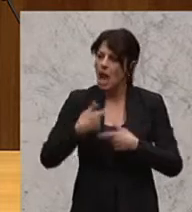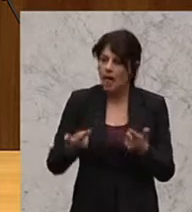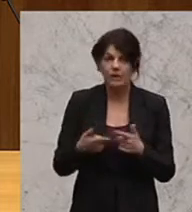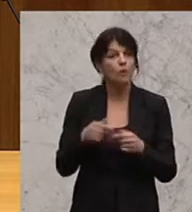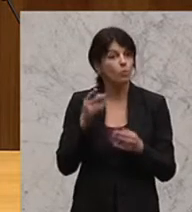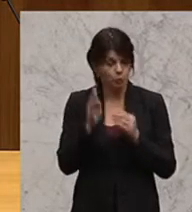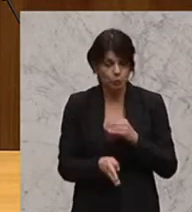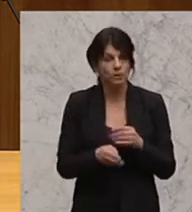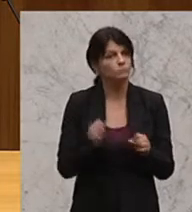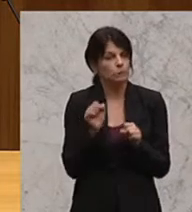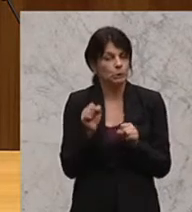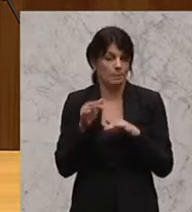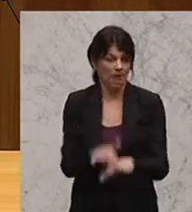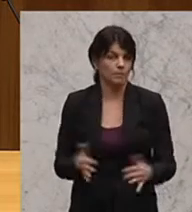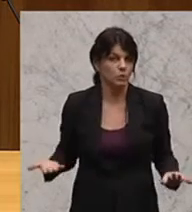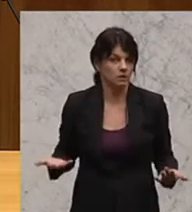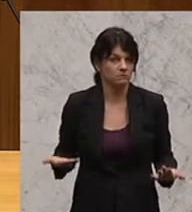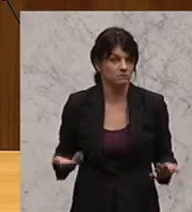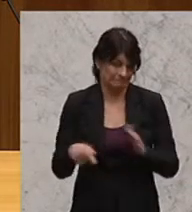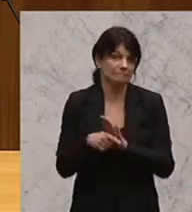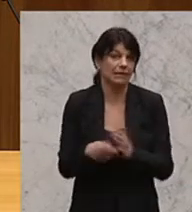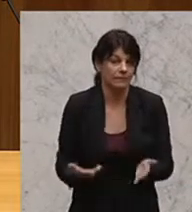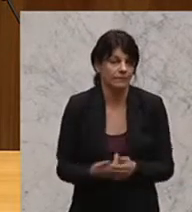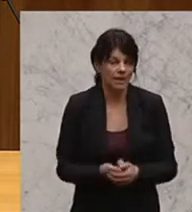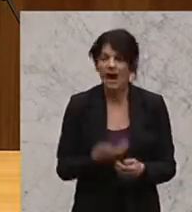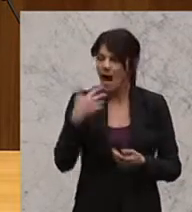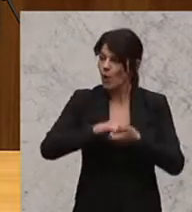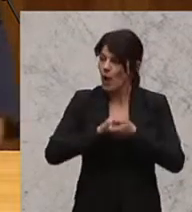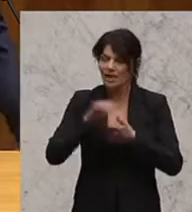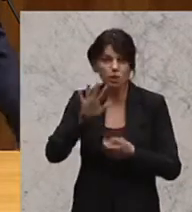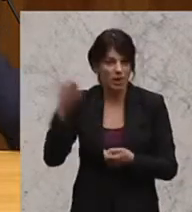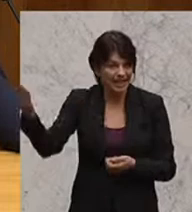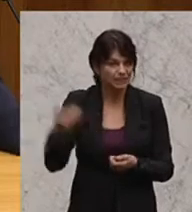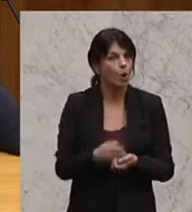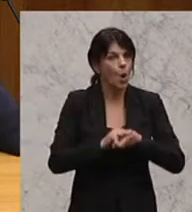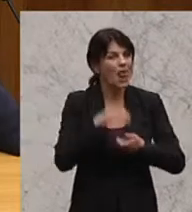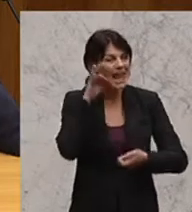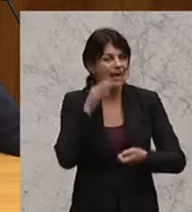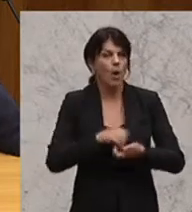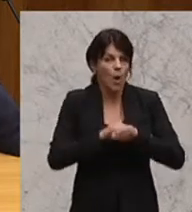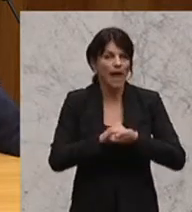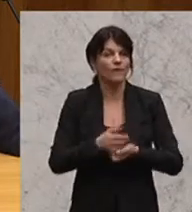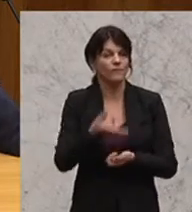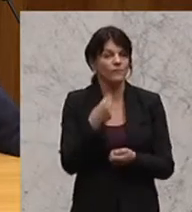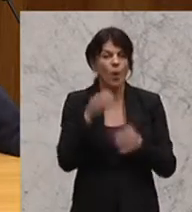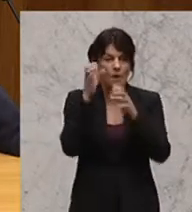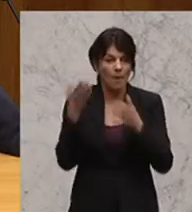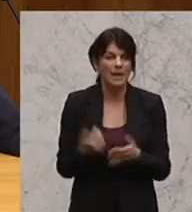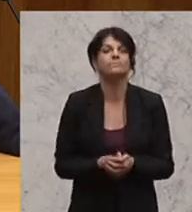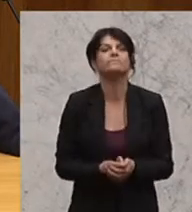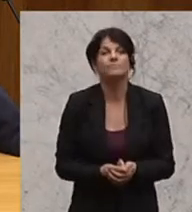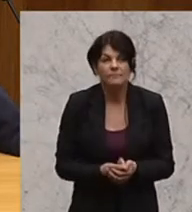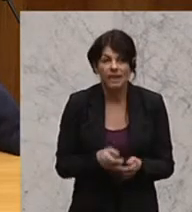massiv beeinträchtigen. Also, Herr Kollege Schultes, beziehungsweise die Kolleginnen und Kollegen von der ÖVP,